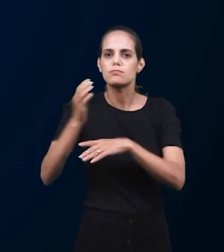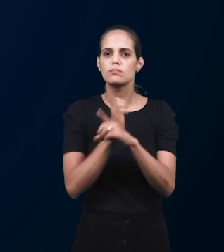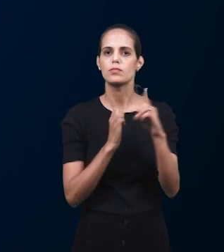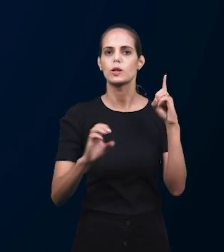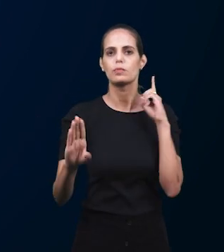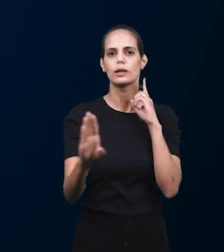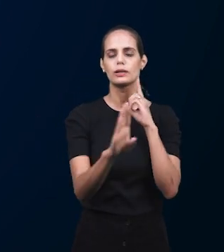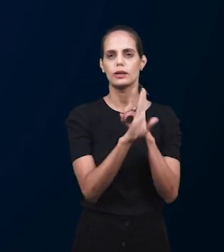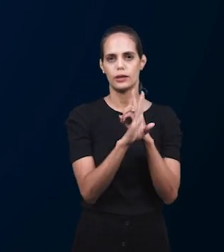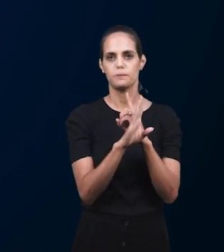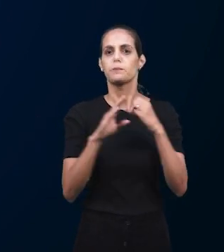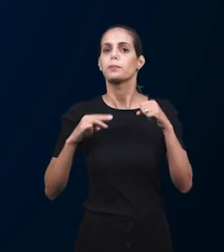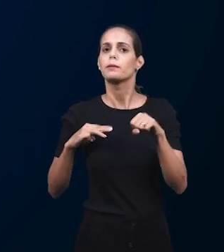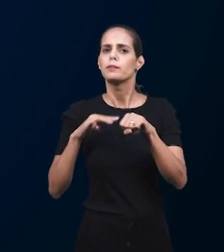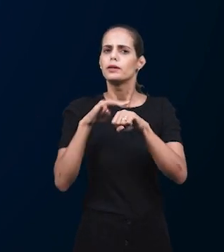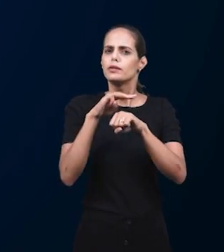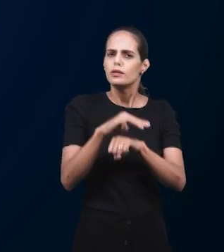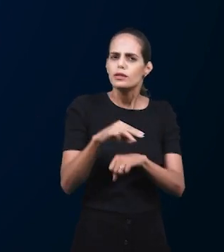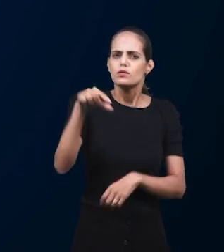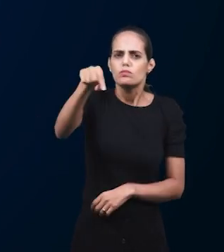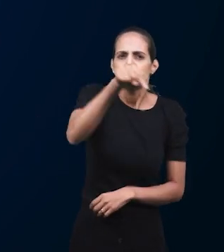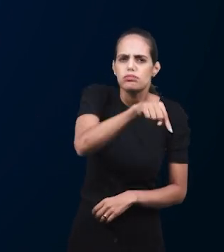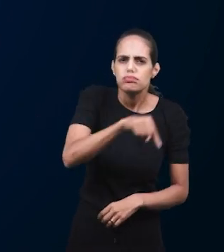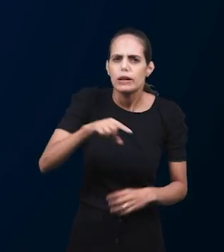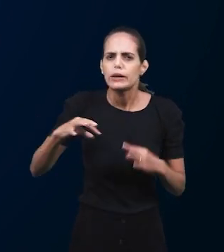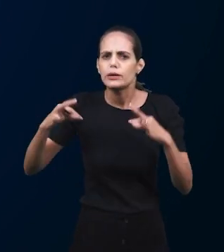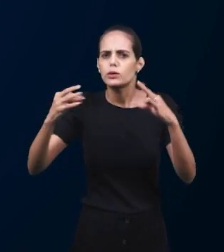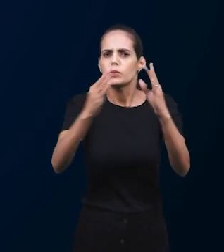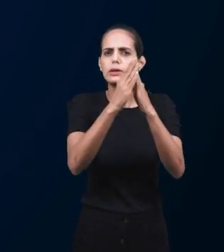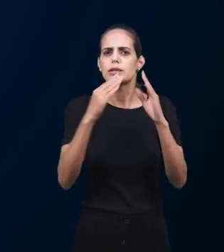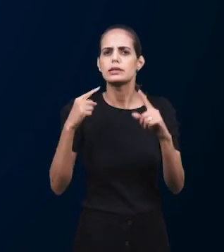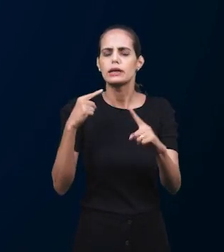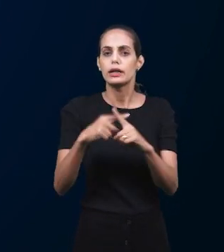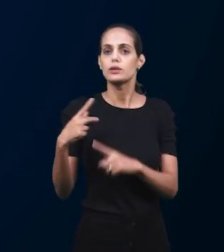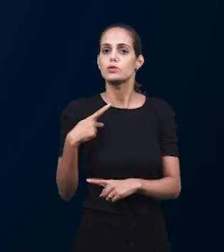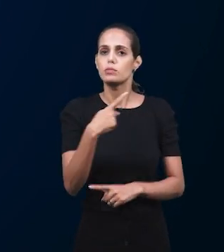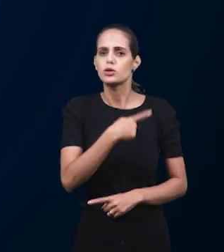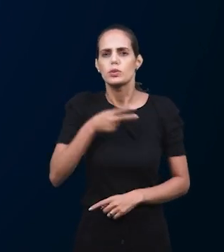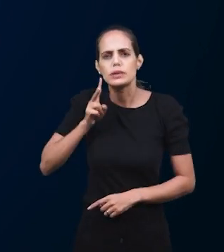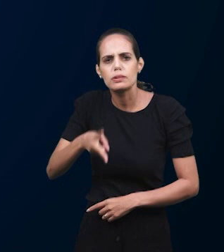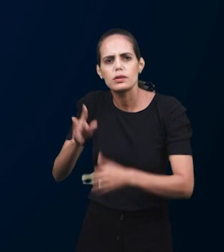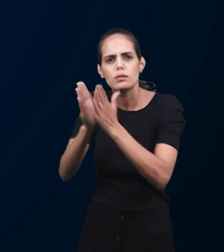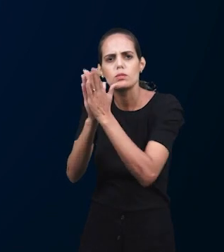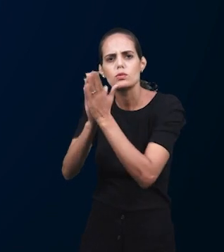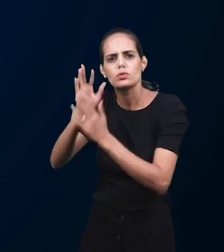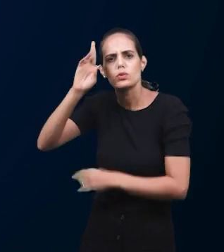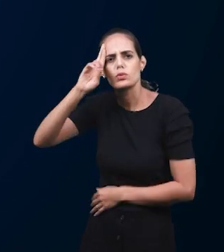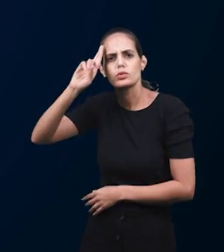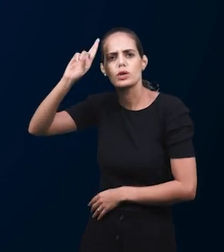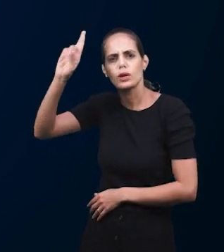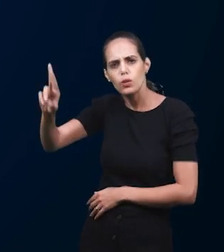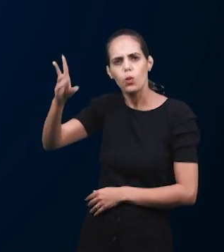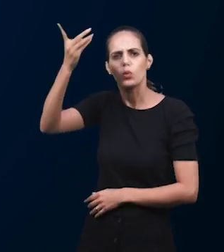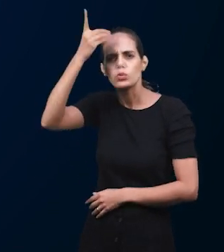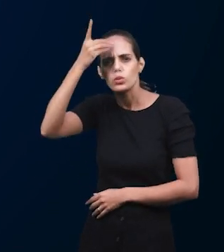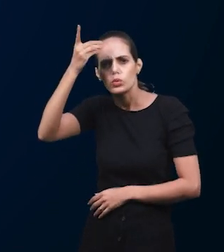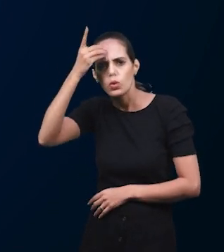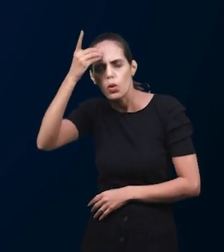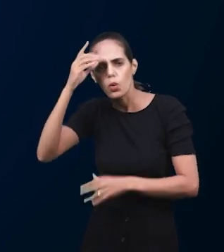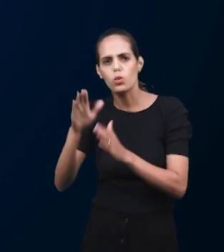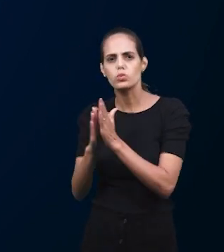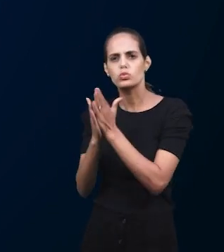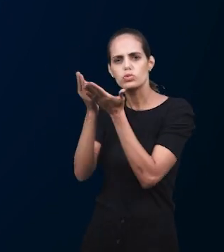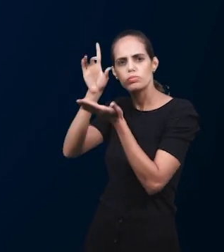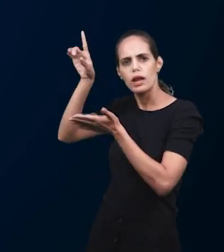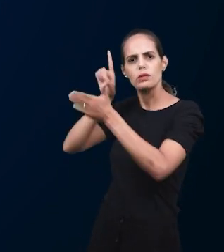сейчас мы звоним, передаем дары, которые Господь, откровения, чтобы